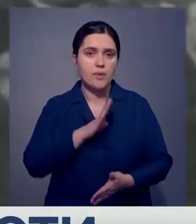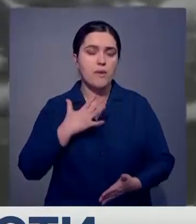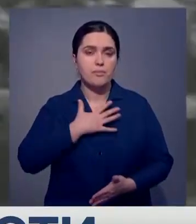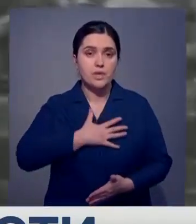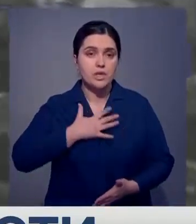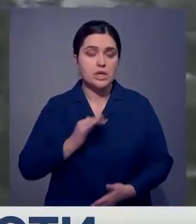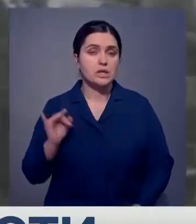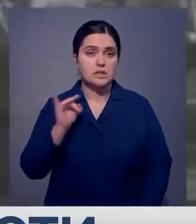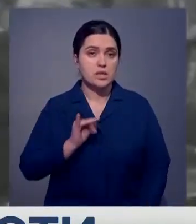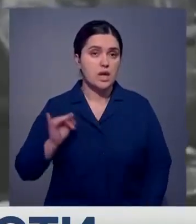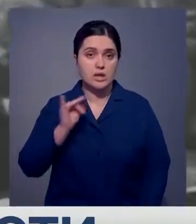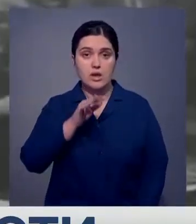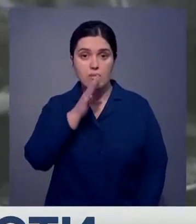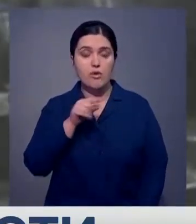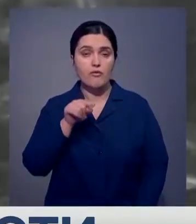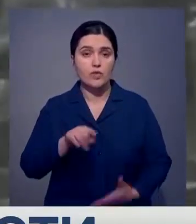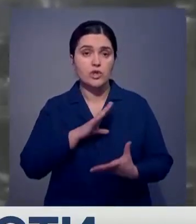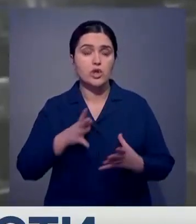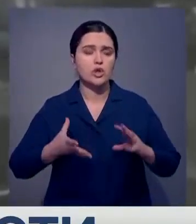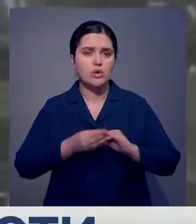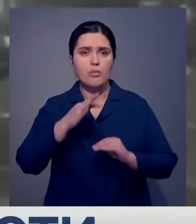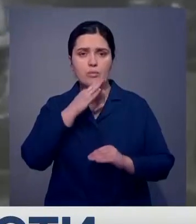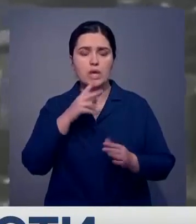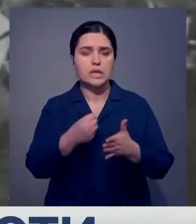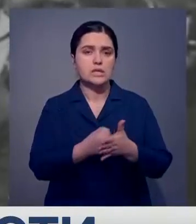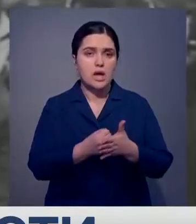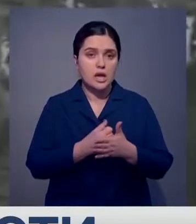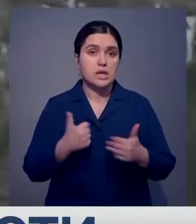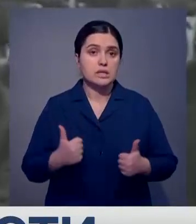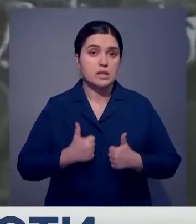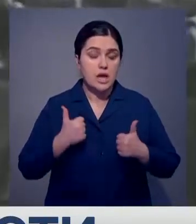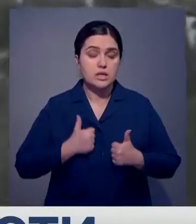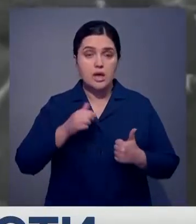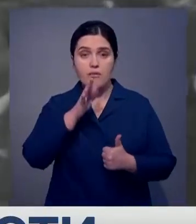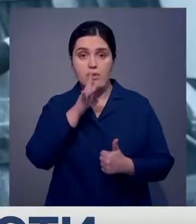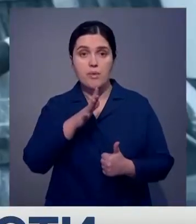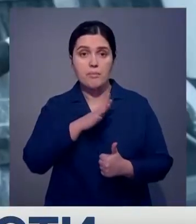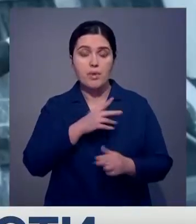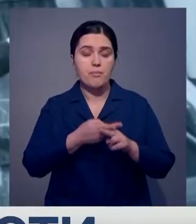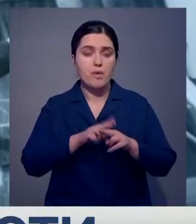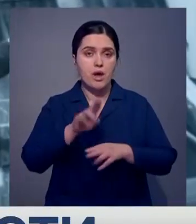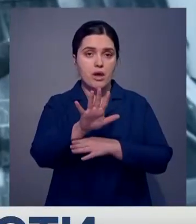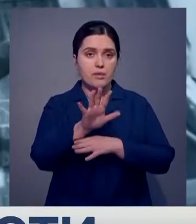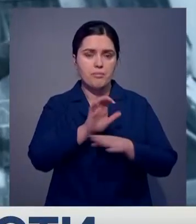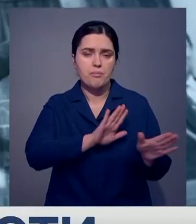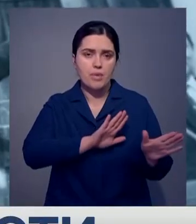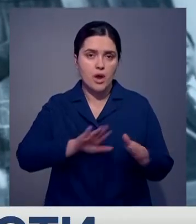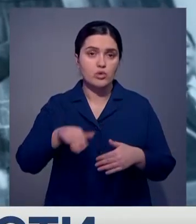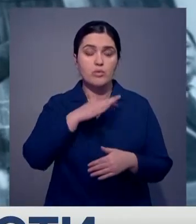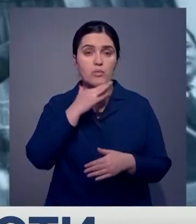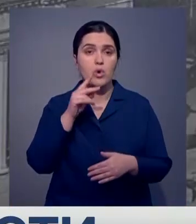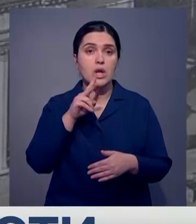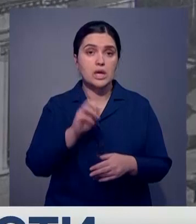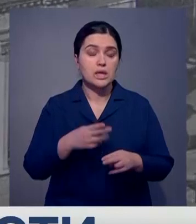Исторические мгновения. Вот он итог многолетних стараний и переживаний. С момента, когда были сделаны эти редкие снимки, пройдут десятилетия.